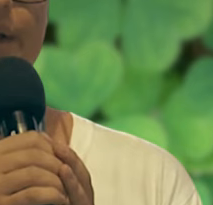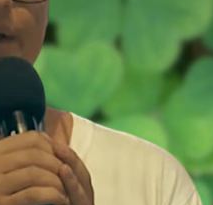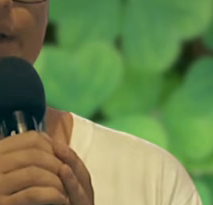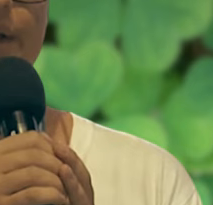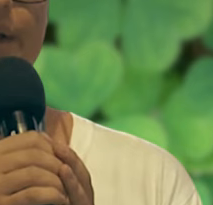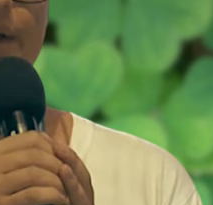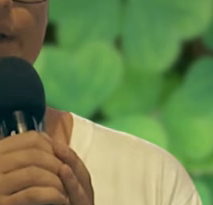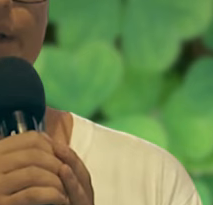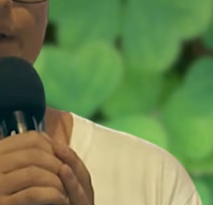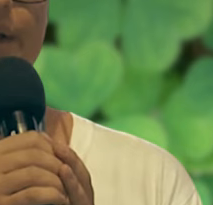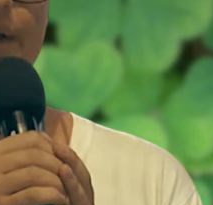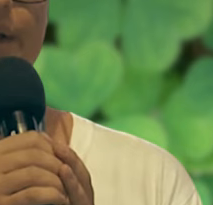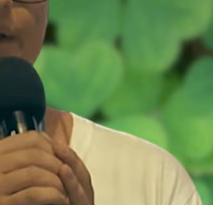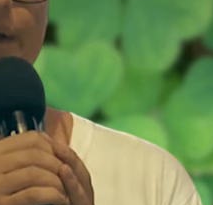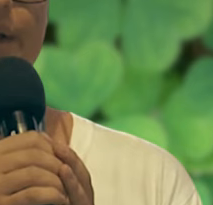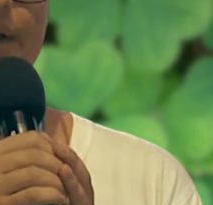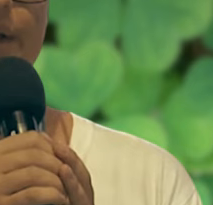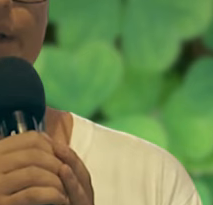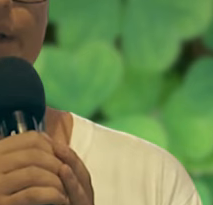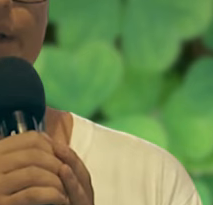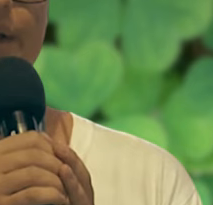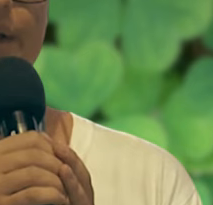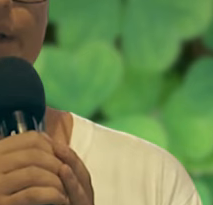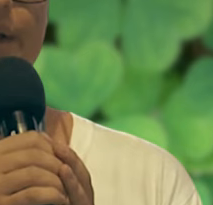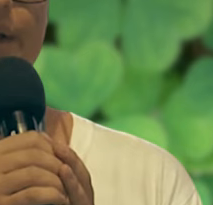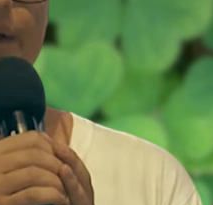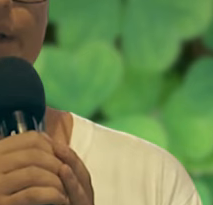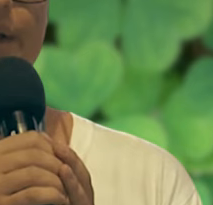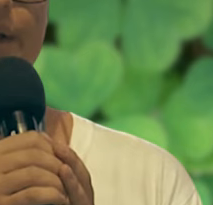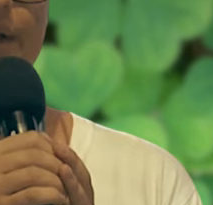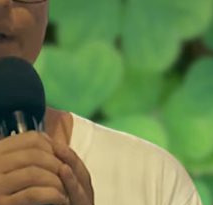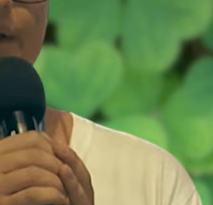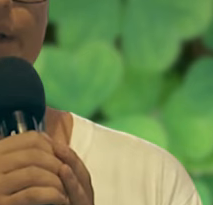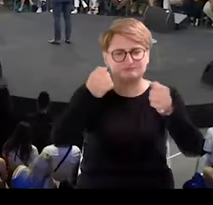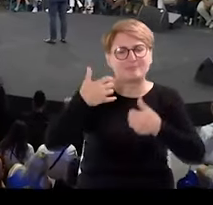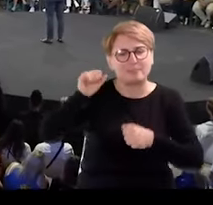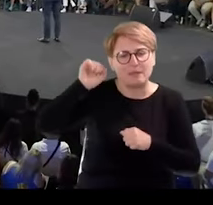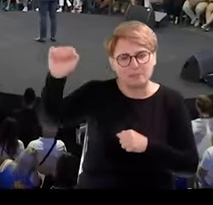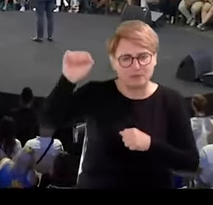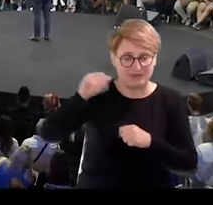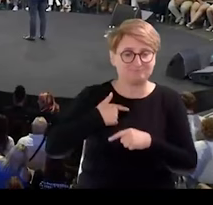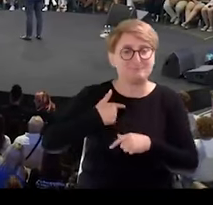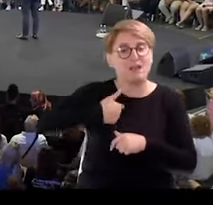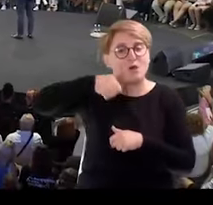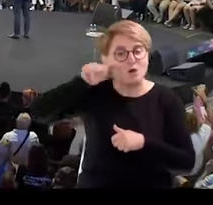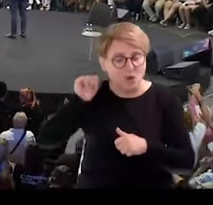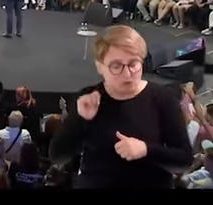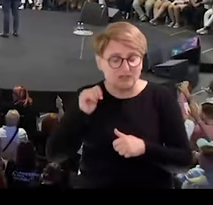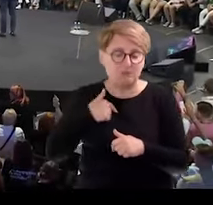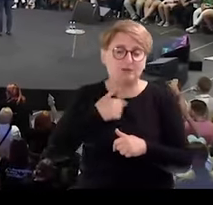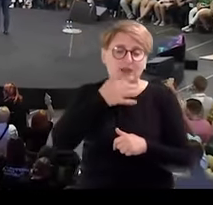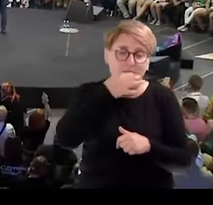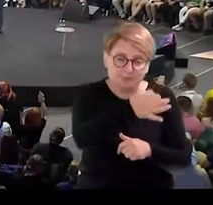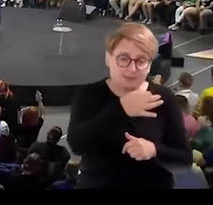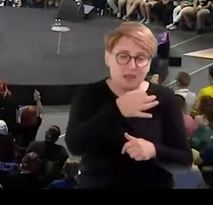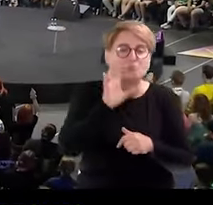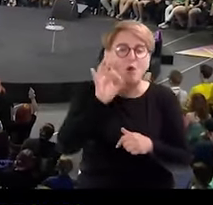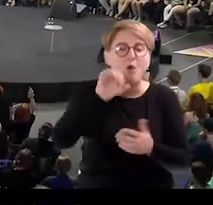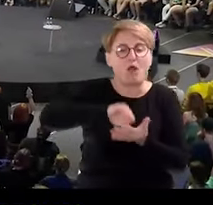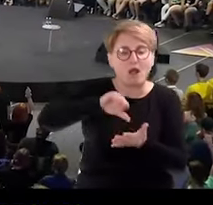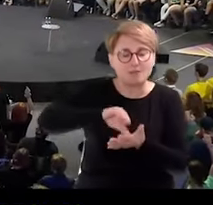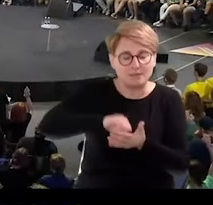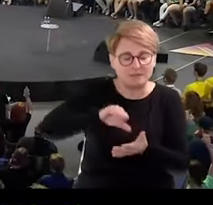Jakub Kocjan, Warszawa, Akcja Demokracja. Rok temu miałem przyjemność Pana Premiera pytać o kandydaturę Małgorzaty Zych z Podkarpacia.